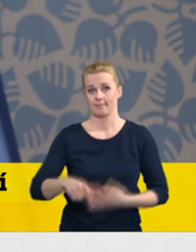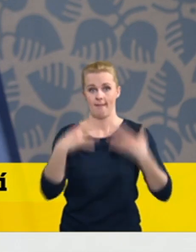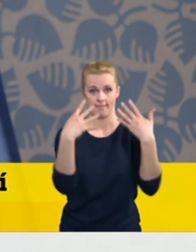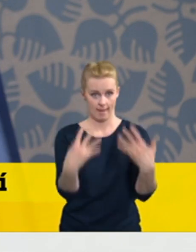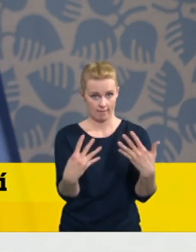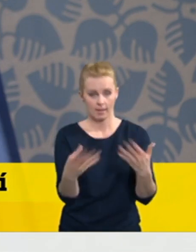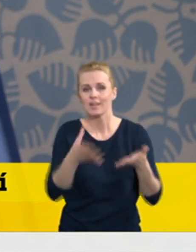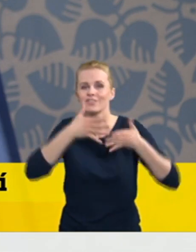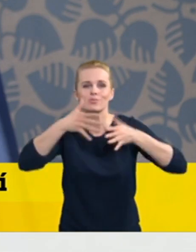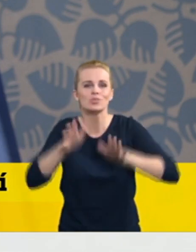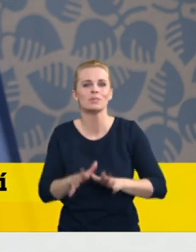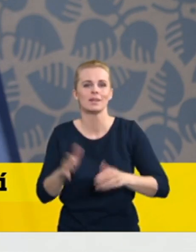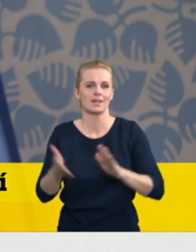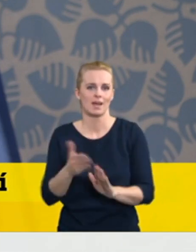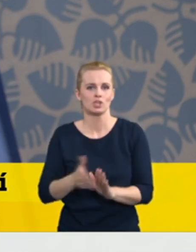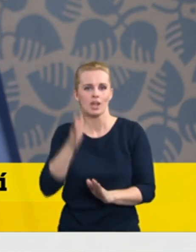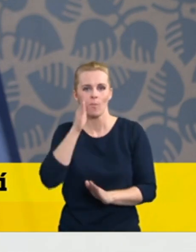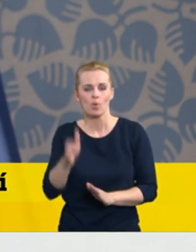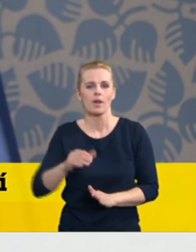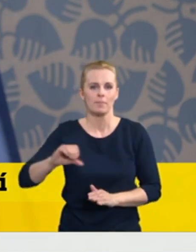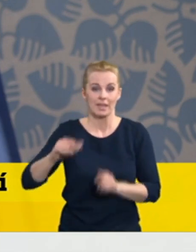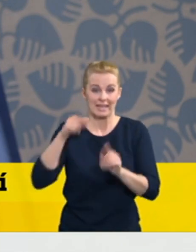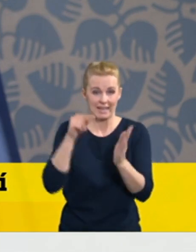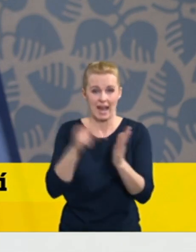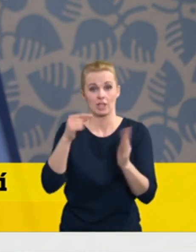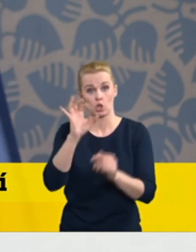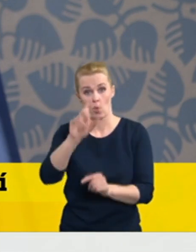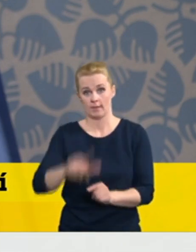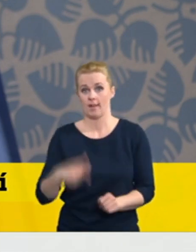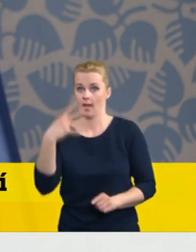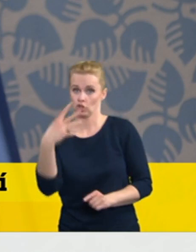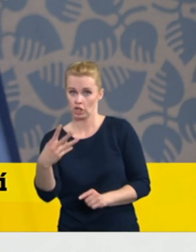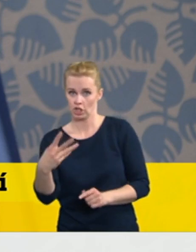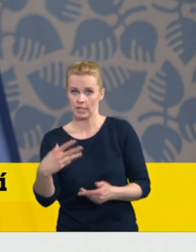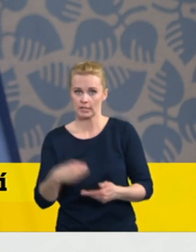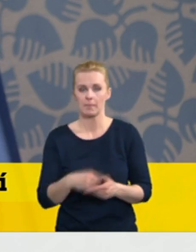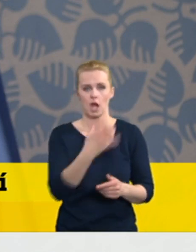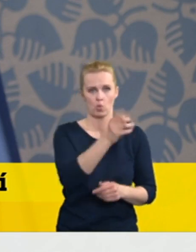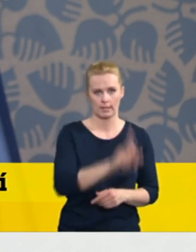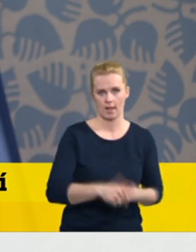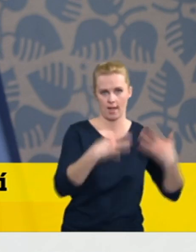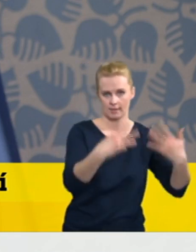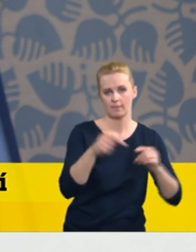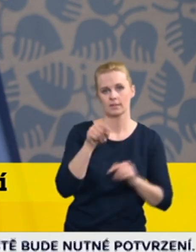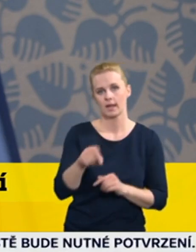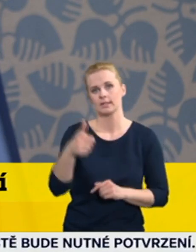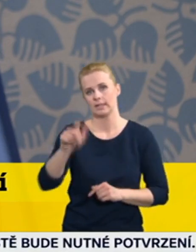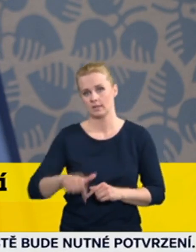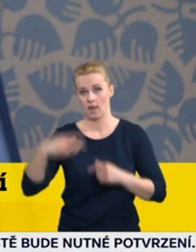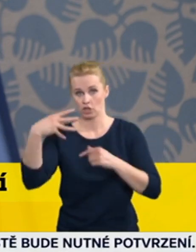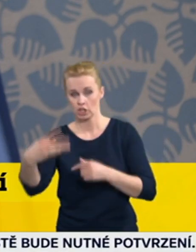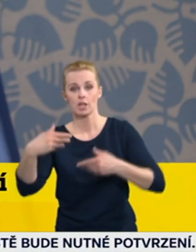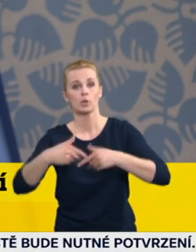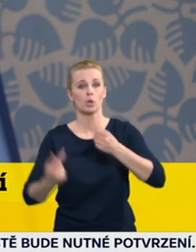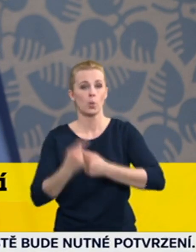0,4 krát zvýšili, to znamená 0,9 krát 1,4, tak se dostanete na číslo tuším